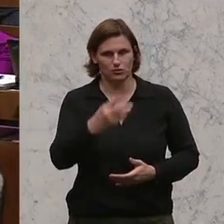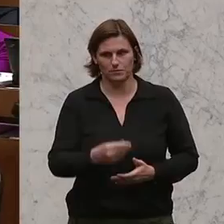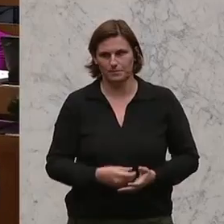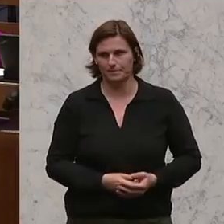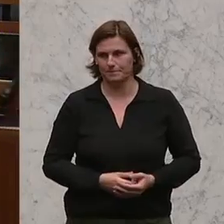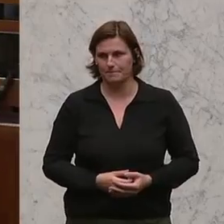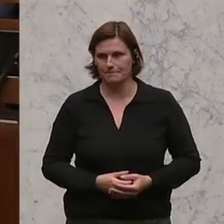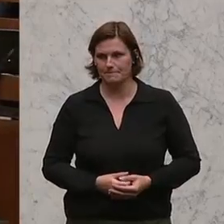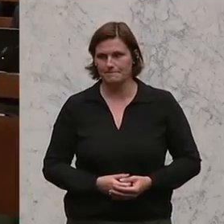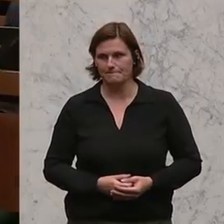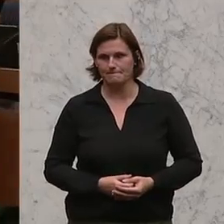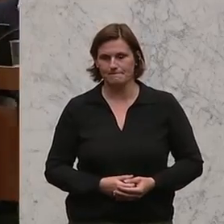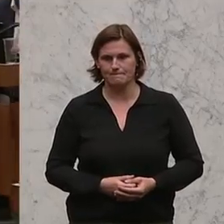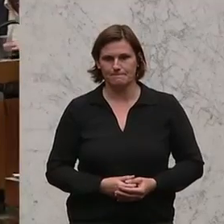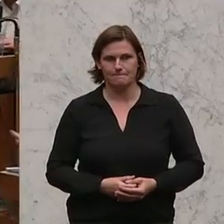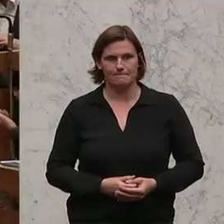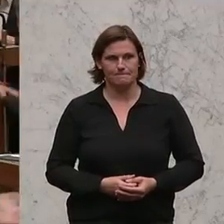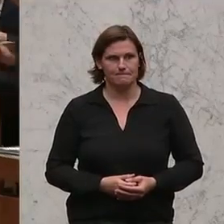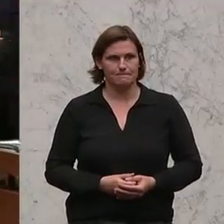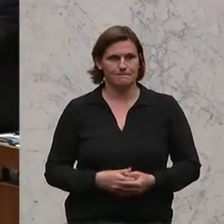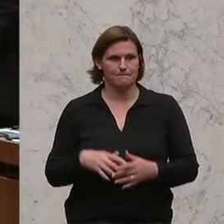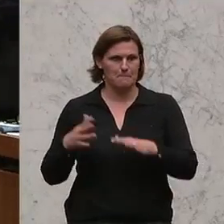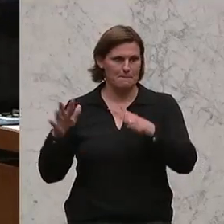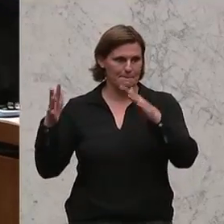Applaus Vielen Dank.